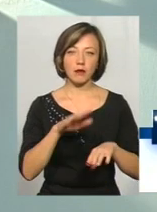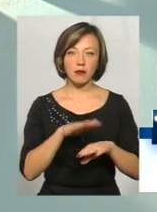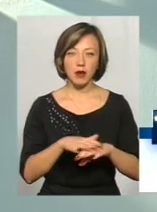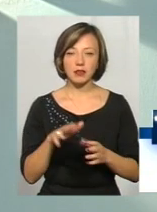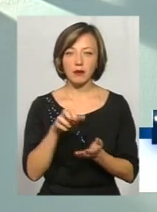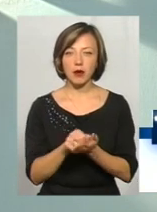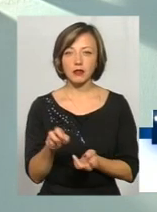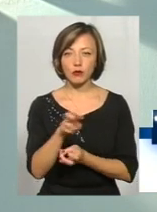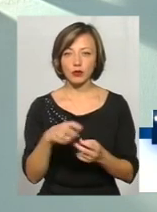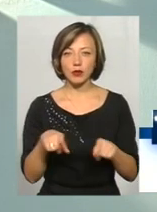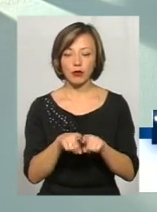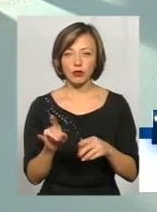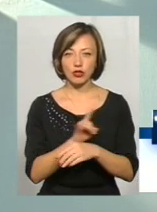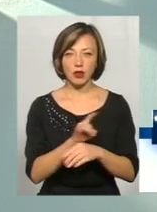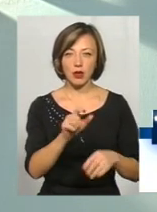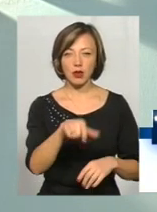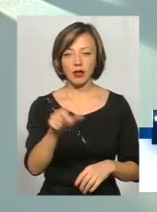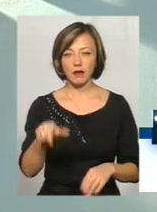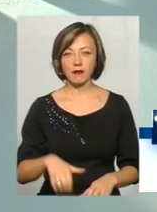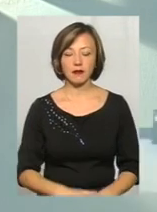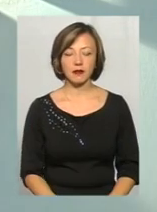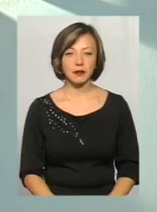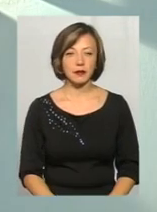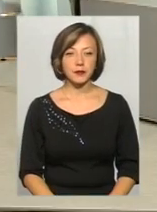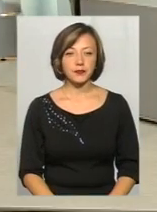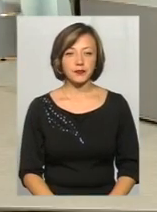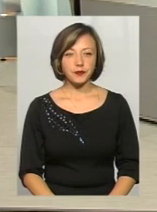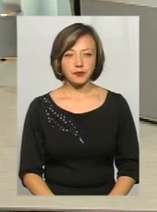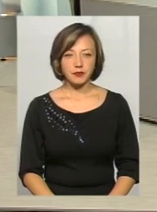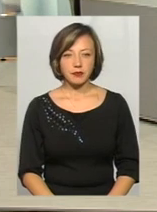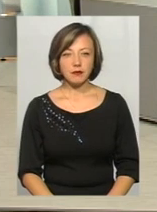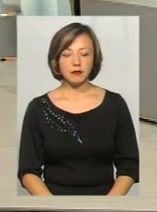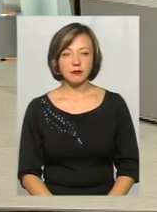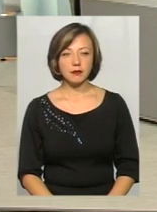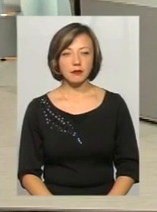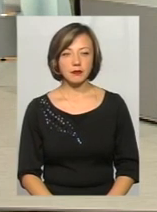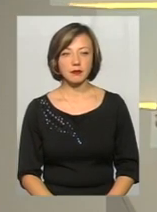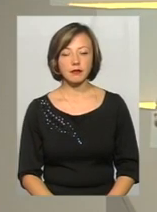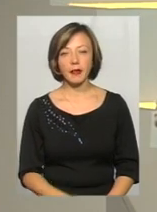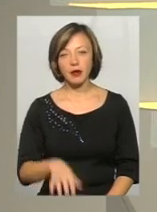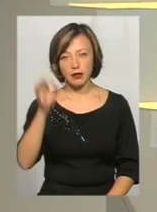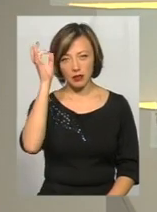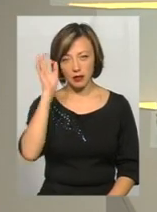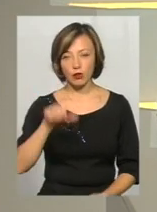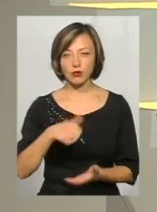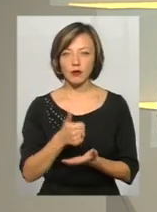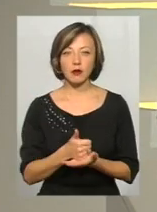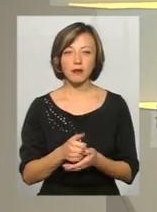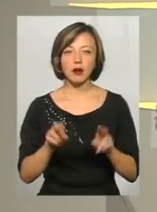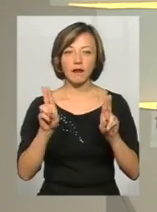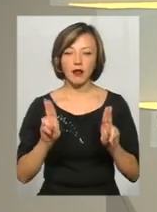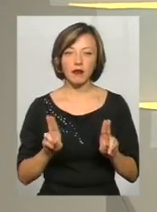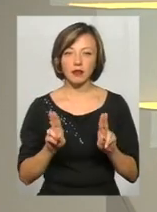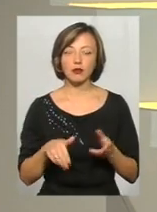пошуком також шахраїв. Ваше діло написати вчасну заяву, повідомити банку. Нагадайте, все ж таки, основні